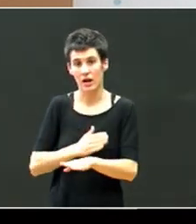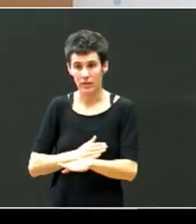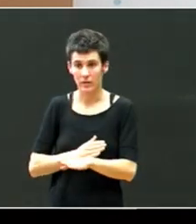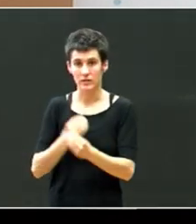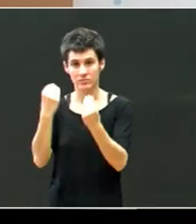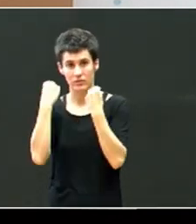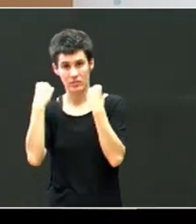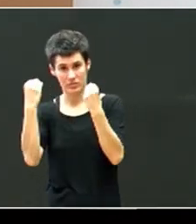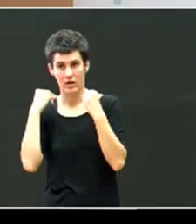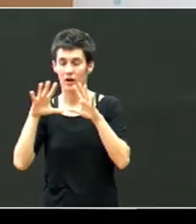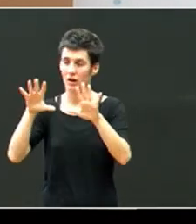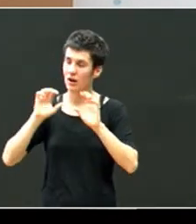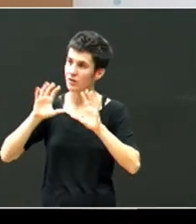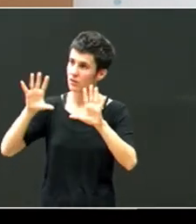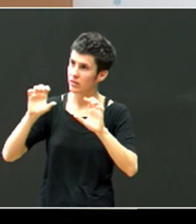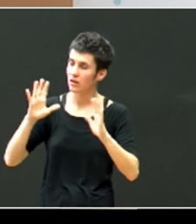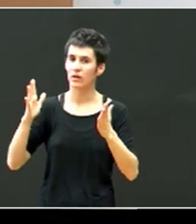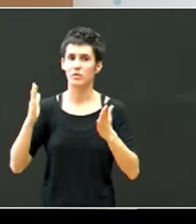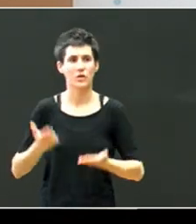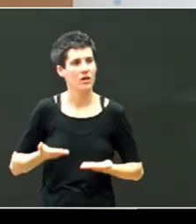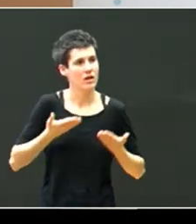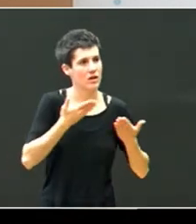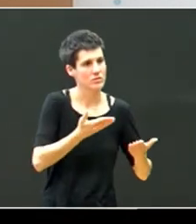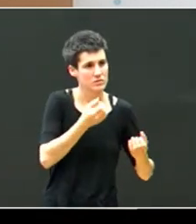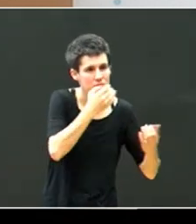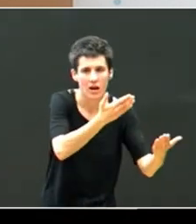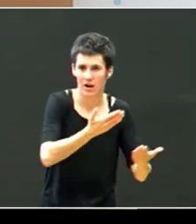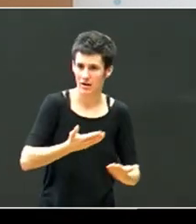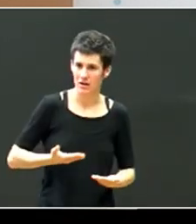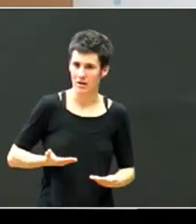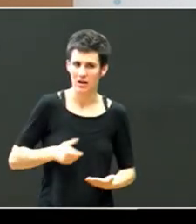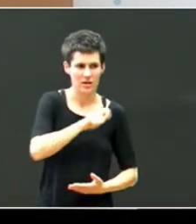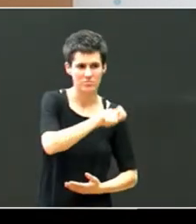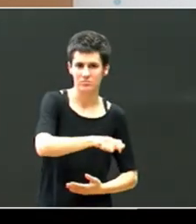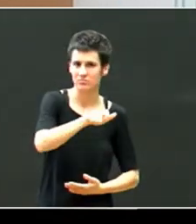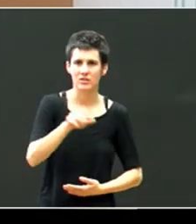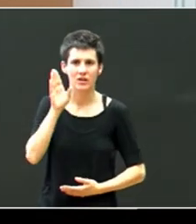da, laguntza, arrera, eta onartu, pertsona hauek.